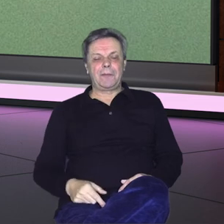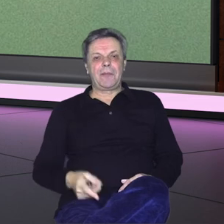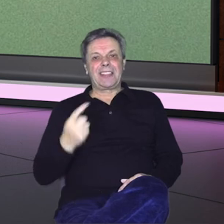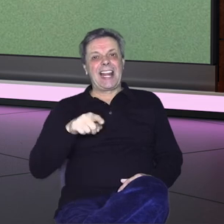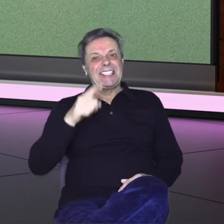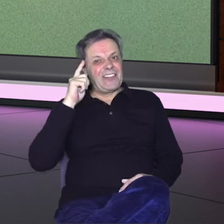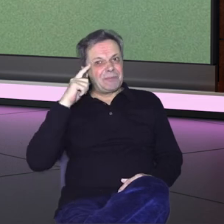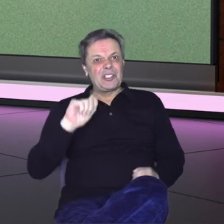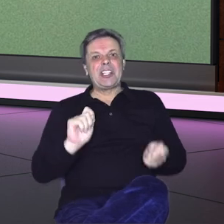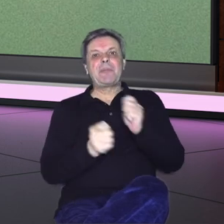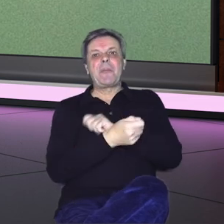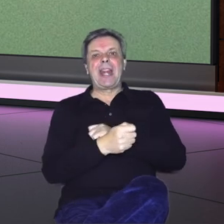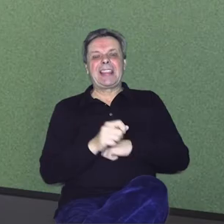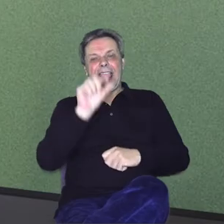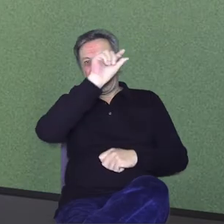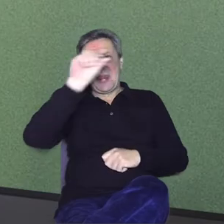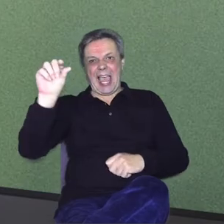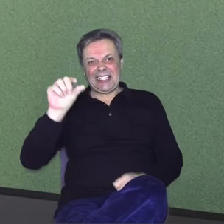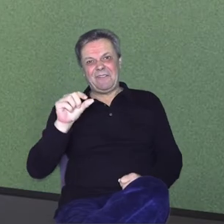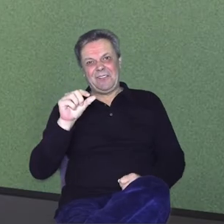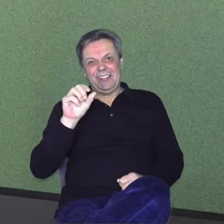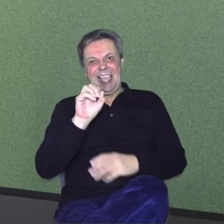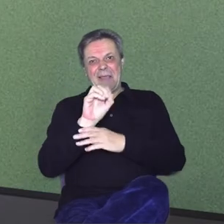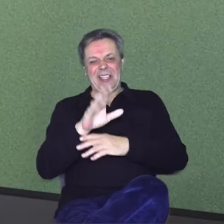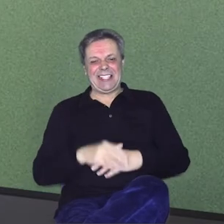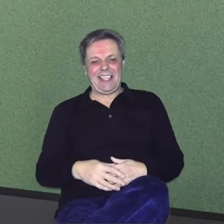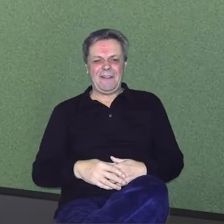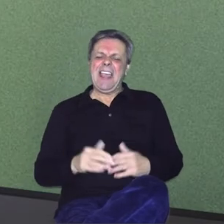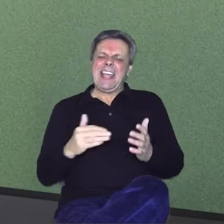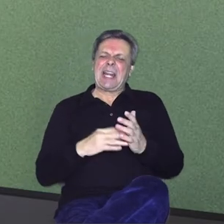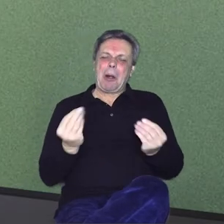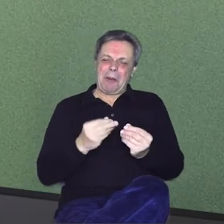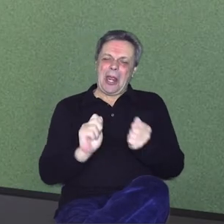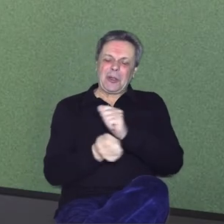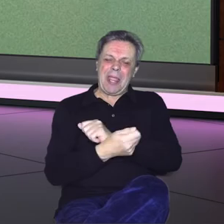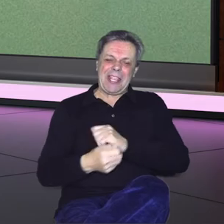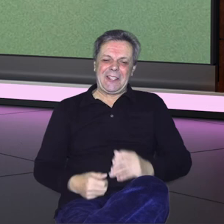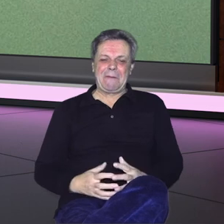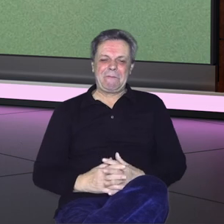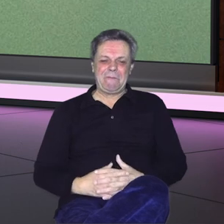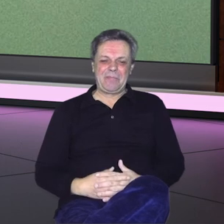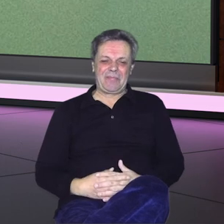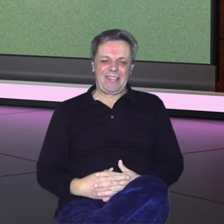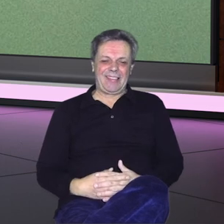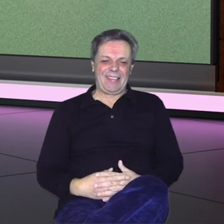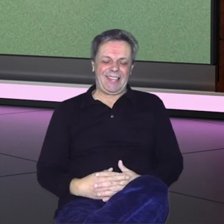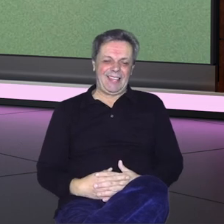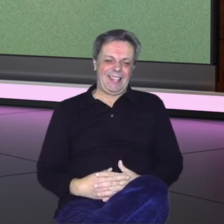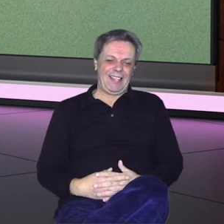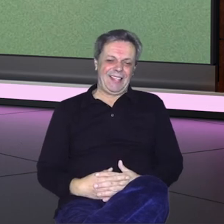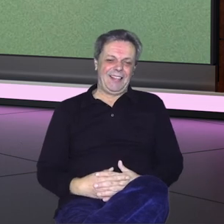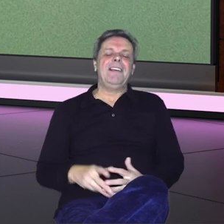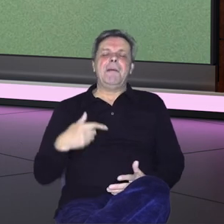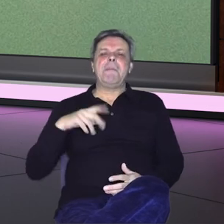razmišljali da promijenite naziv emisije? Baš. Jela da bi to trebalo nešto u tom stilu narci? Sigurno